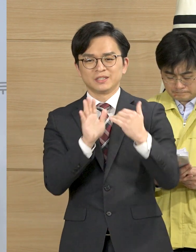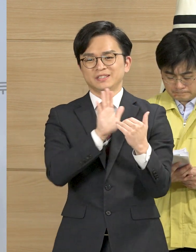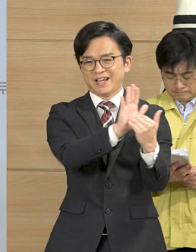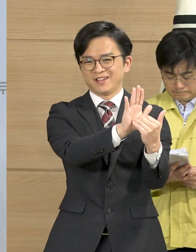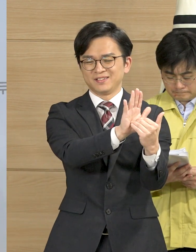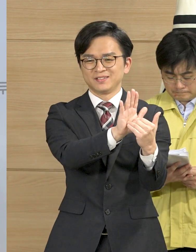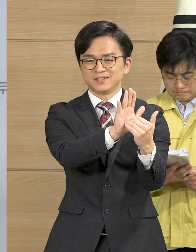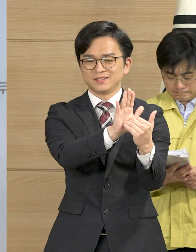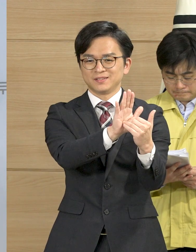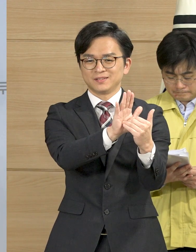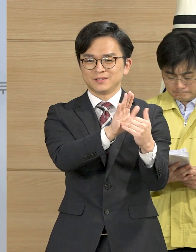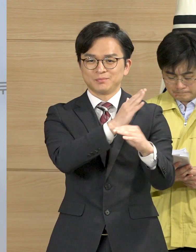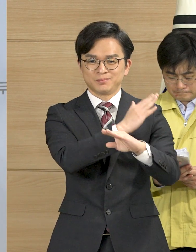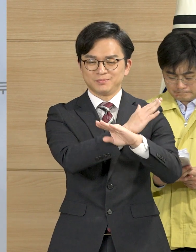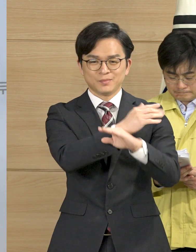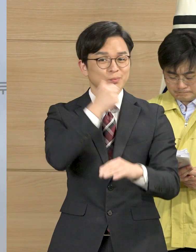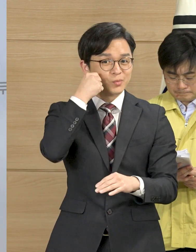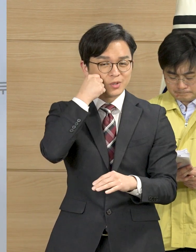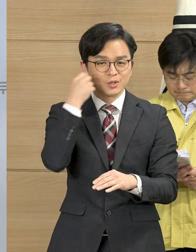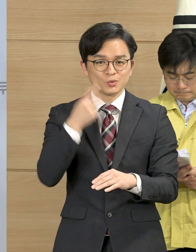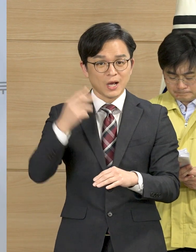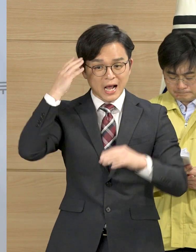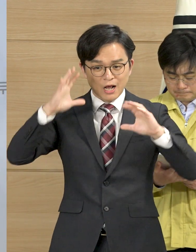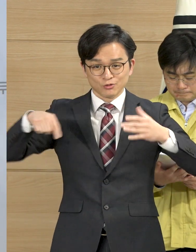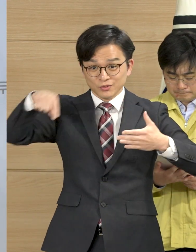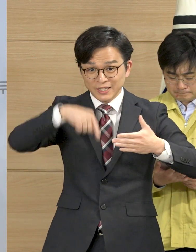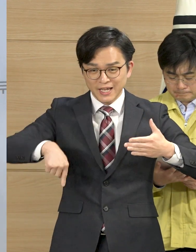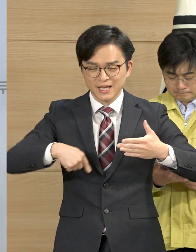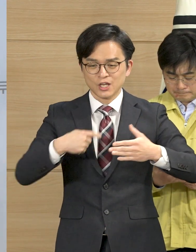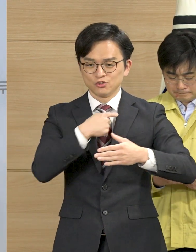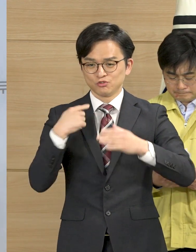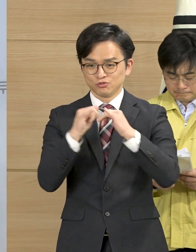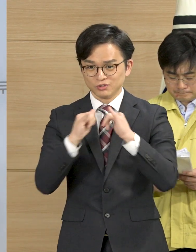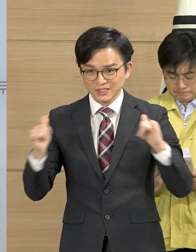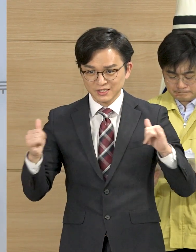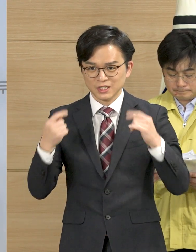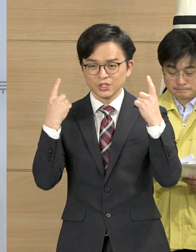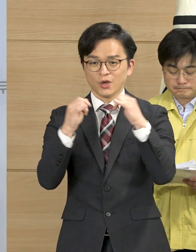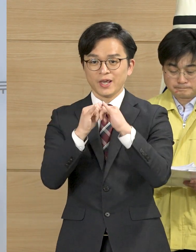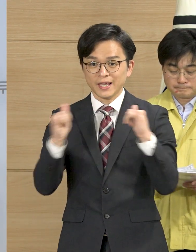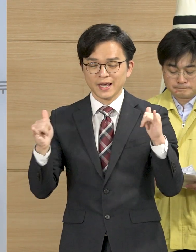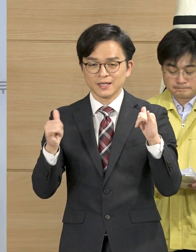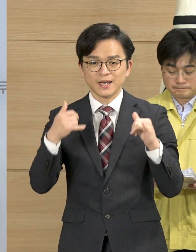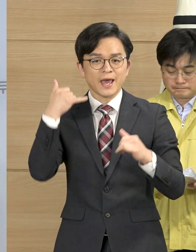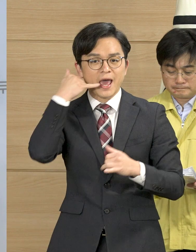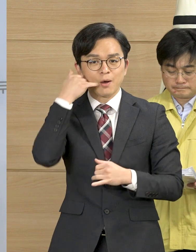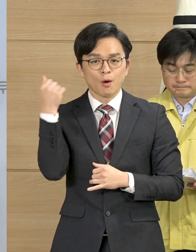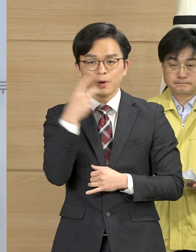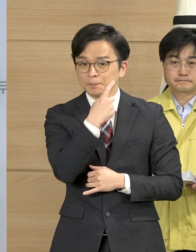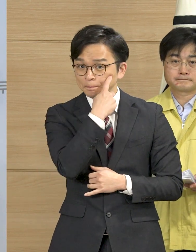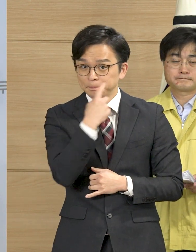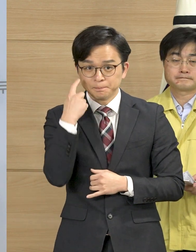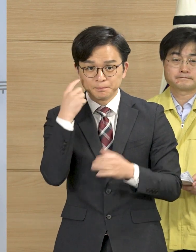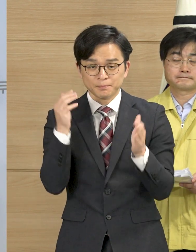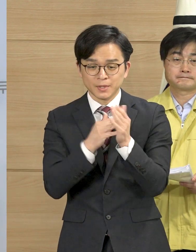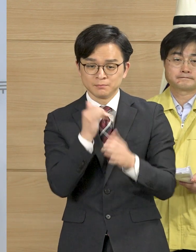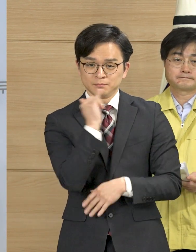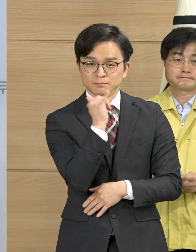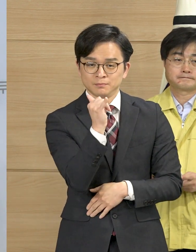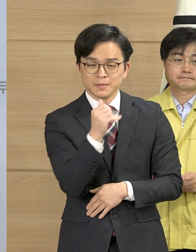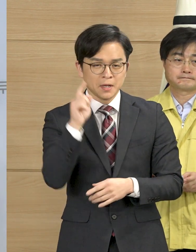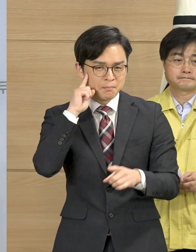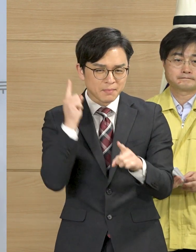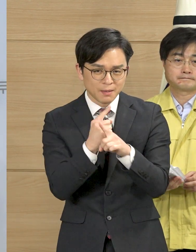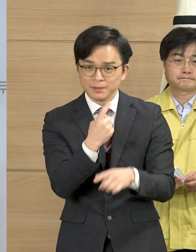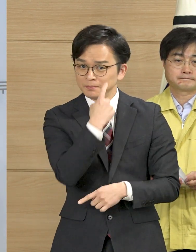중국에서 들어오는 모든 내외국인에 대해 거주지 연락처를 확인하는 특별입국 절차가